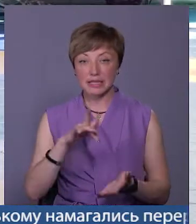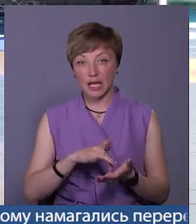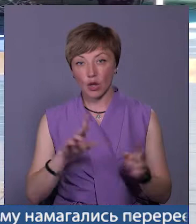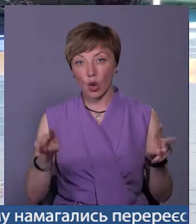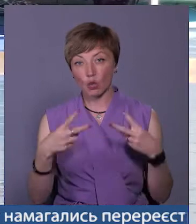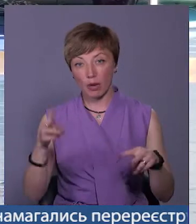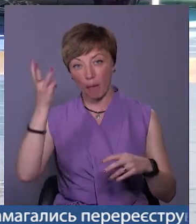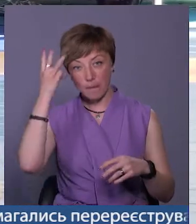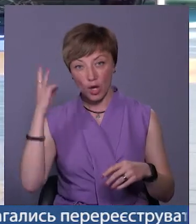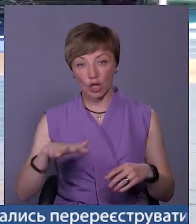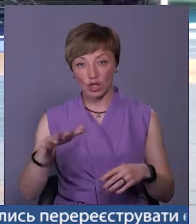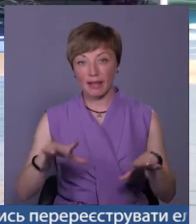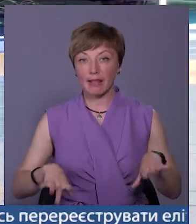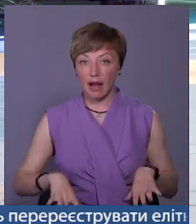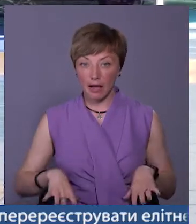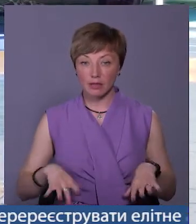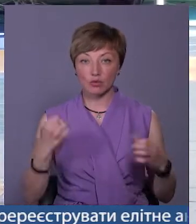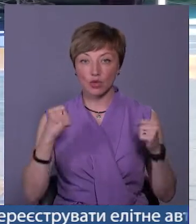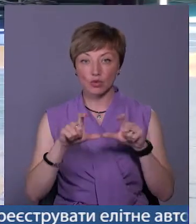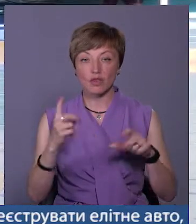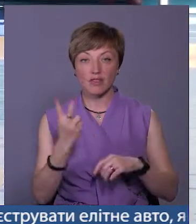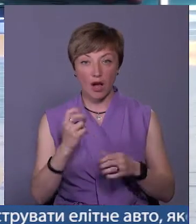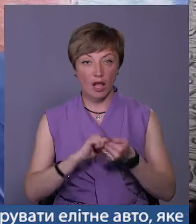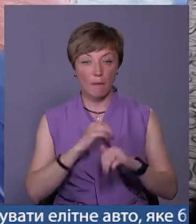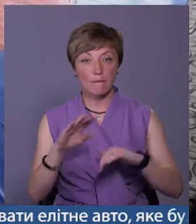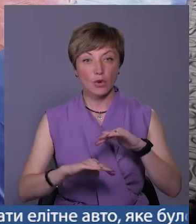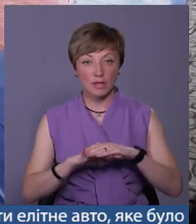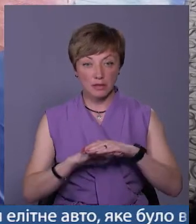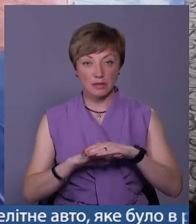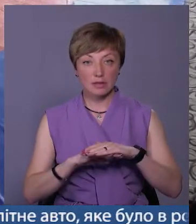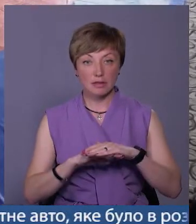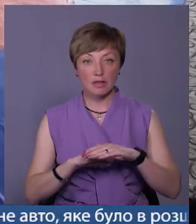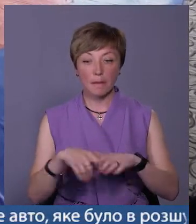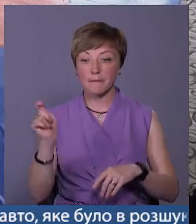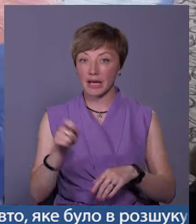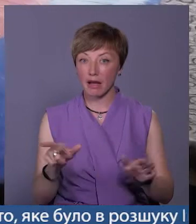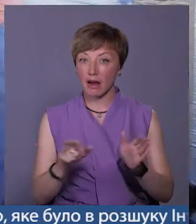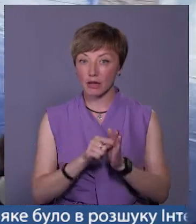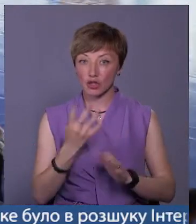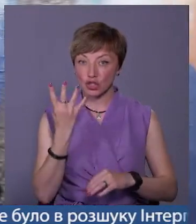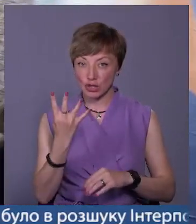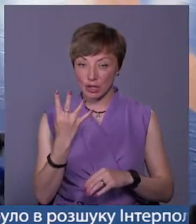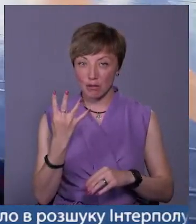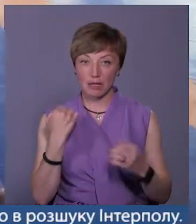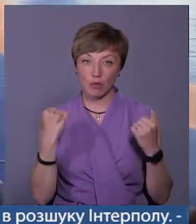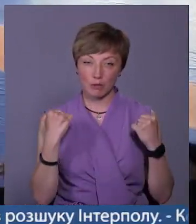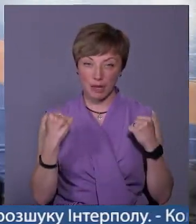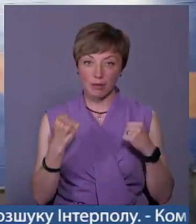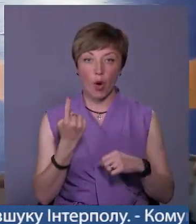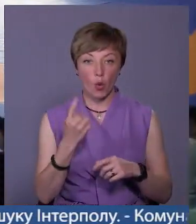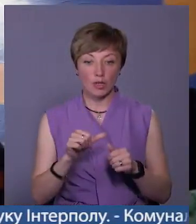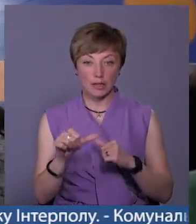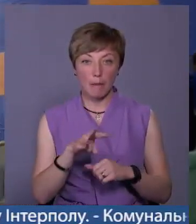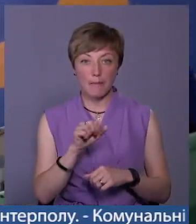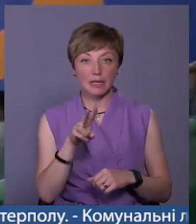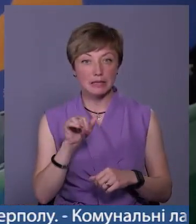клубів Хмельниччини. Тренер ДЮСШ-2 з Кам'янця-Подільського Давид Костенюк приїхав разом із чотирма підопічними. Один із них,